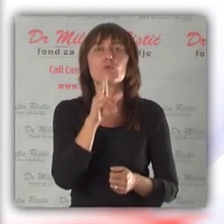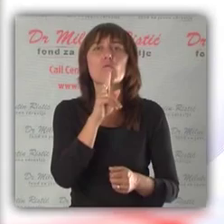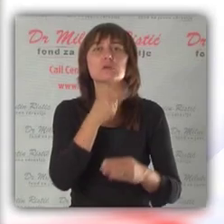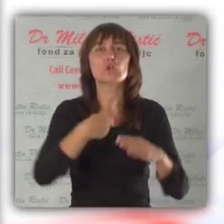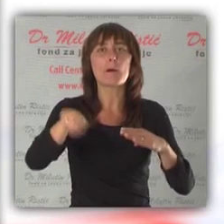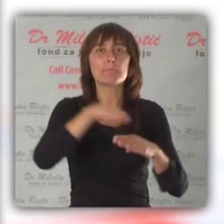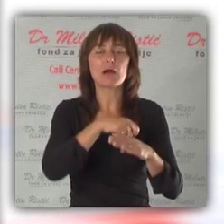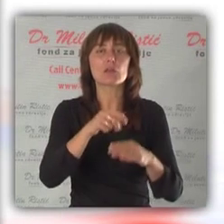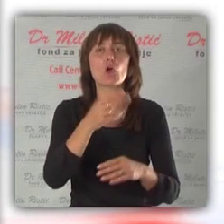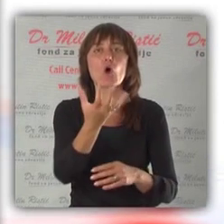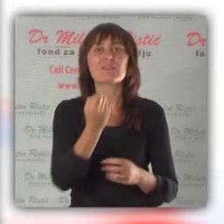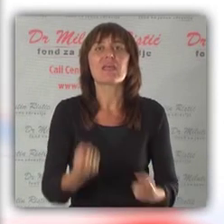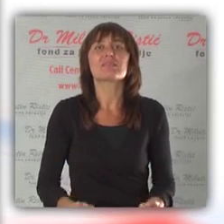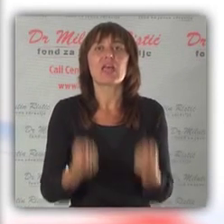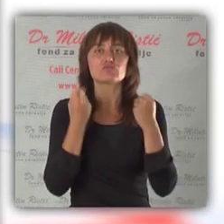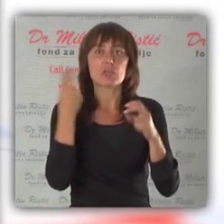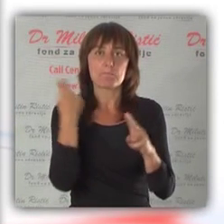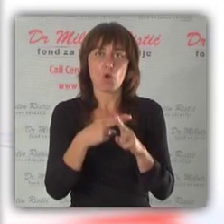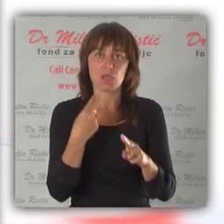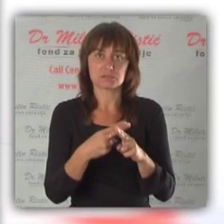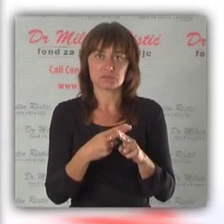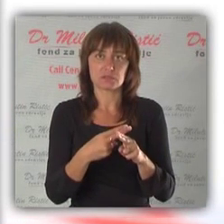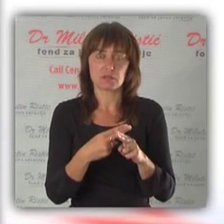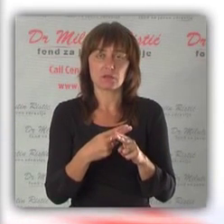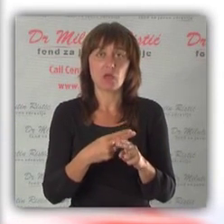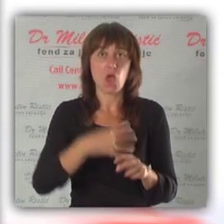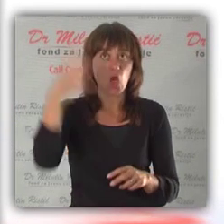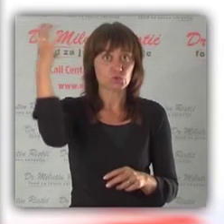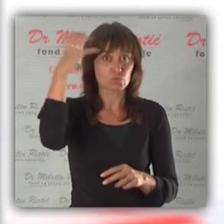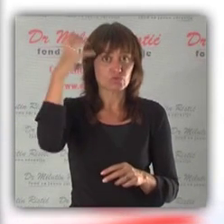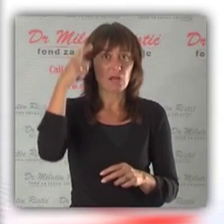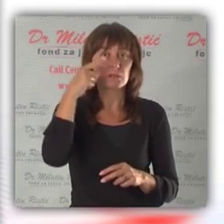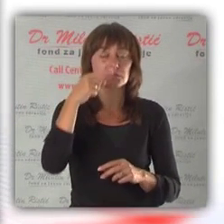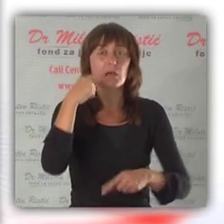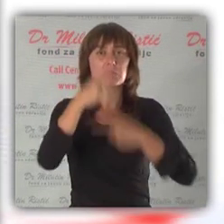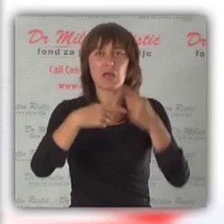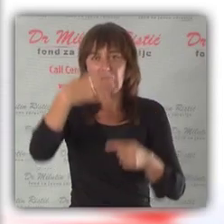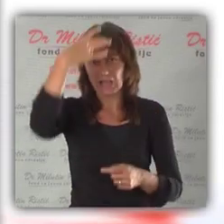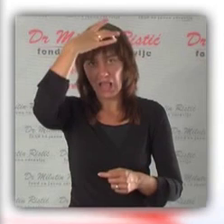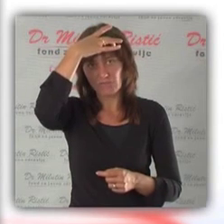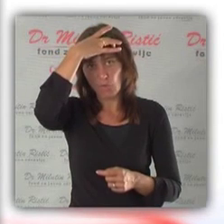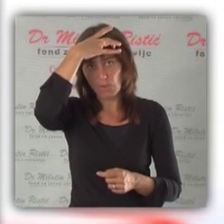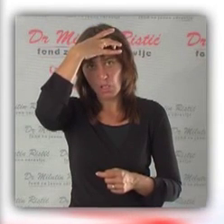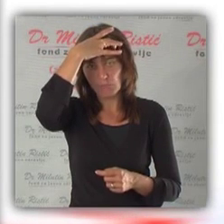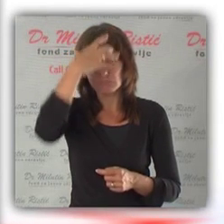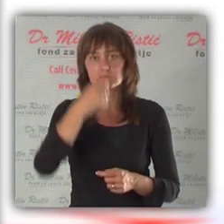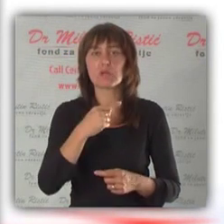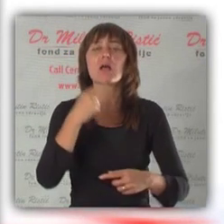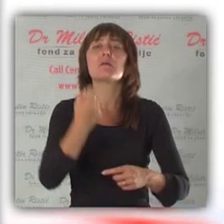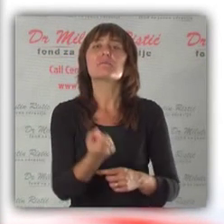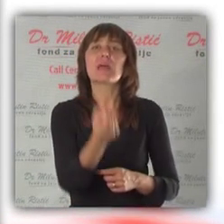rekonvalescent, znači oni koji se oporavljaju od nekih teških bolesti. Sunčanica se manifestuje